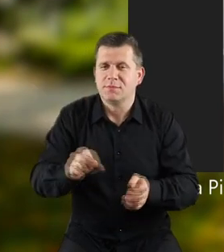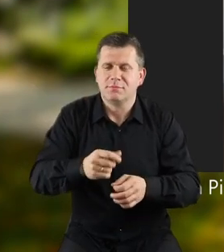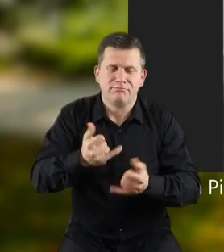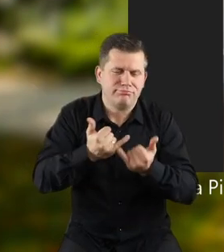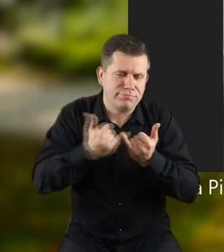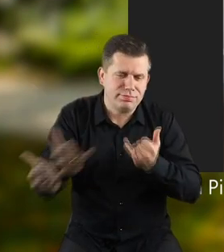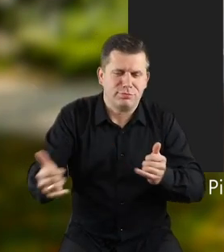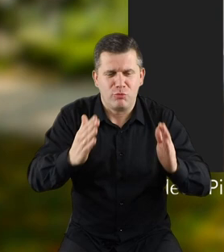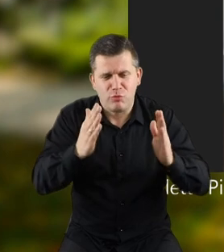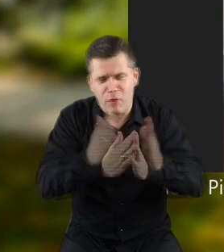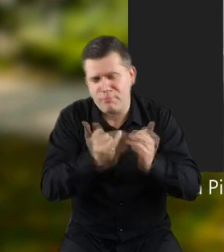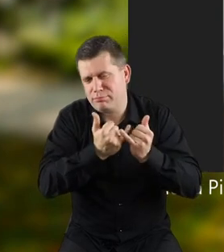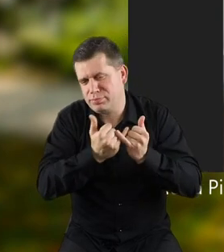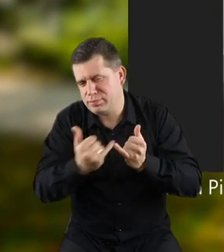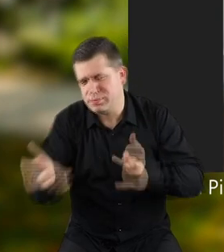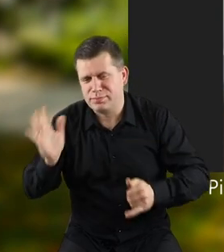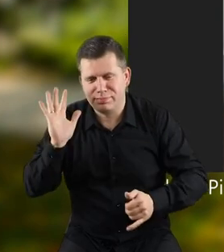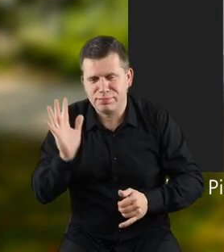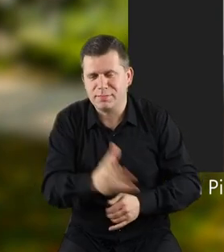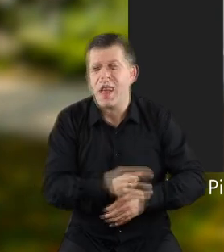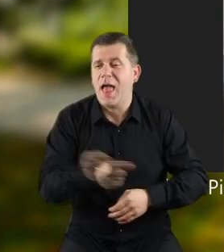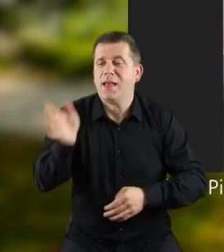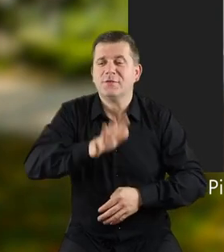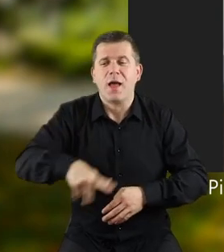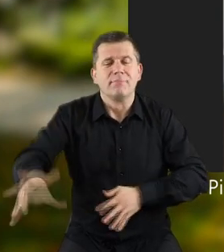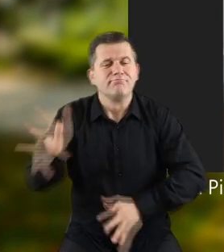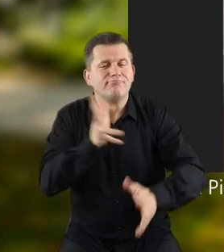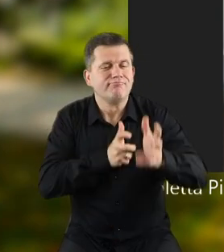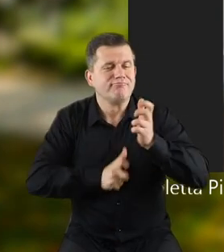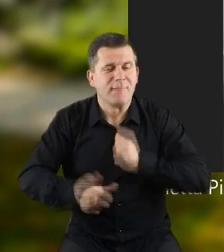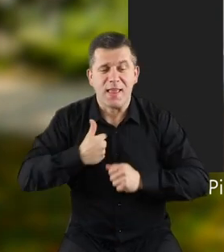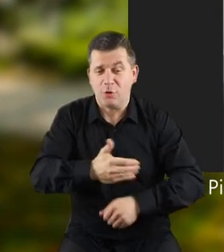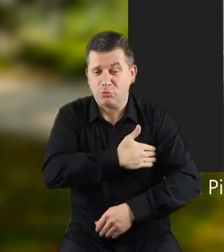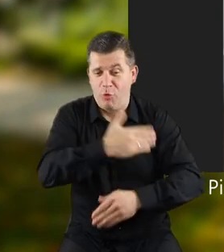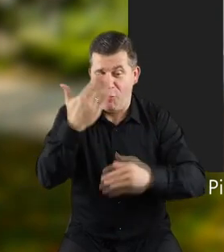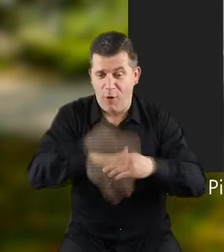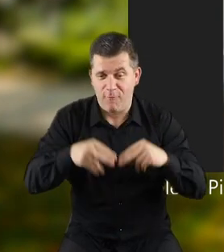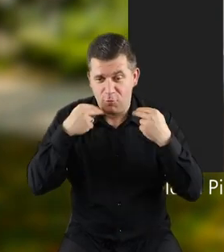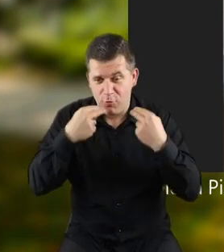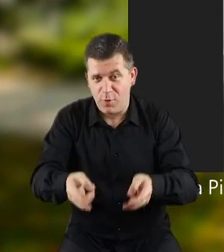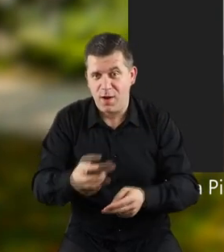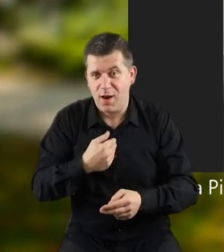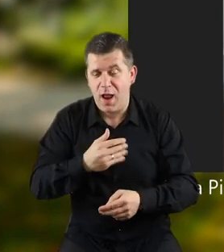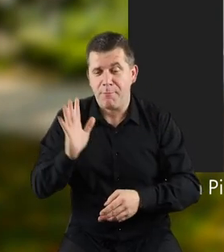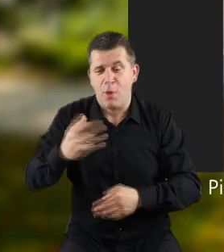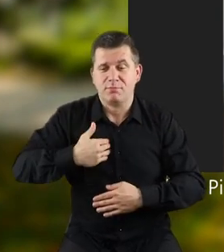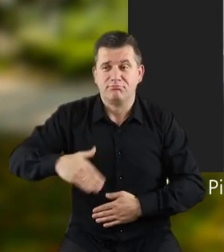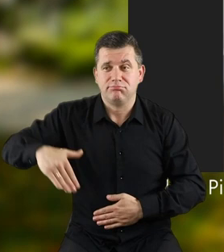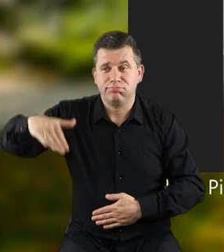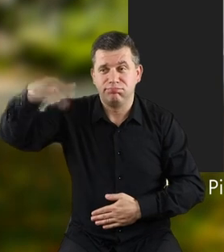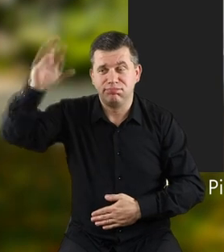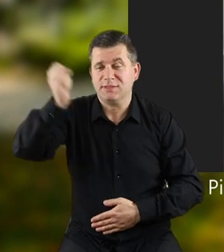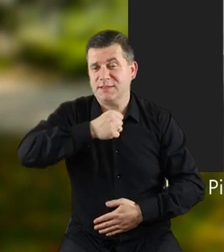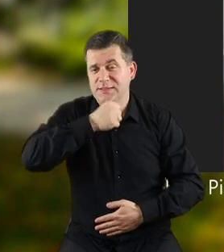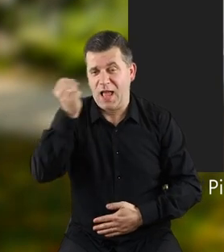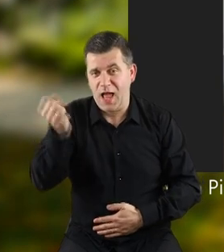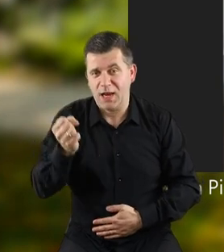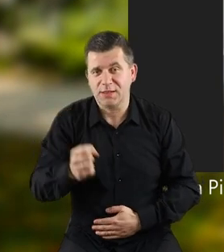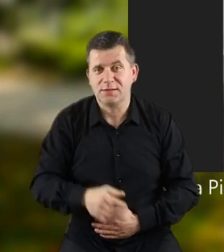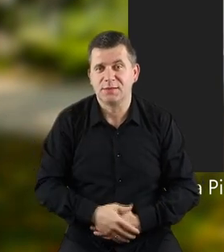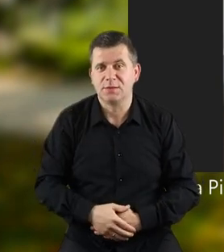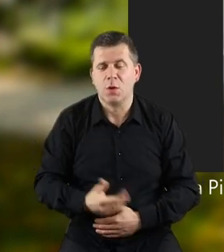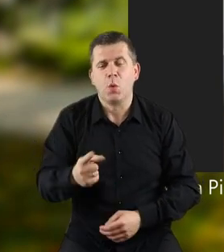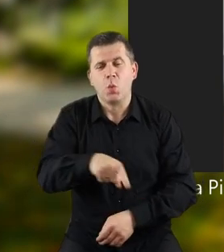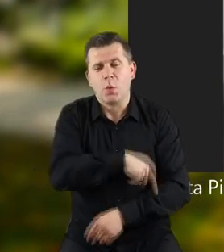różne i panienki i domki i słuchajcie, i dzieci czekały na mnie, kiedy wrócę ze szkoły, a potem, kiedy już byłam starsza, to